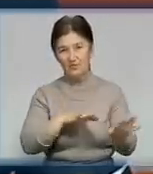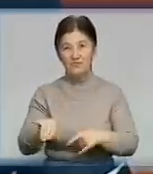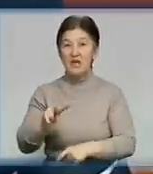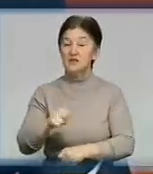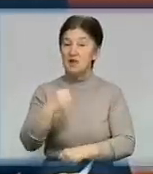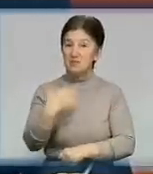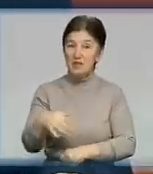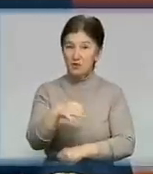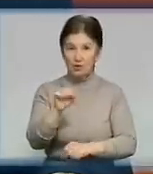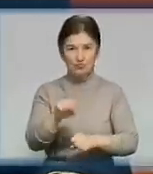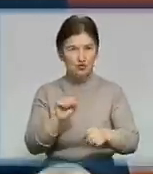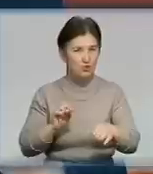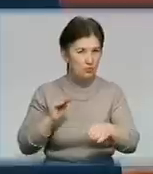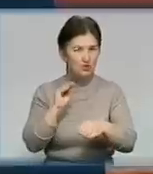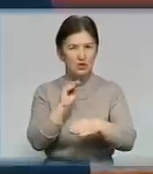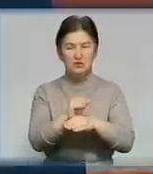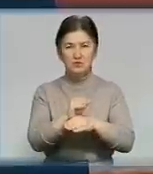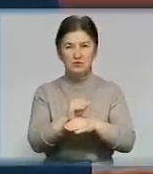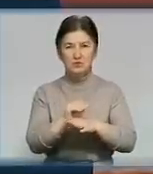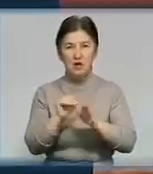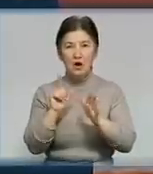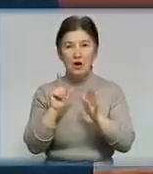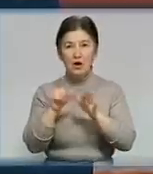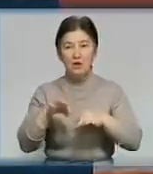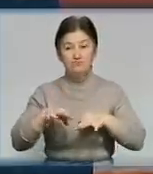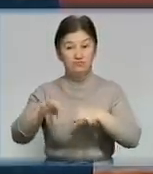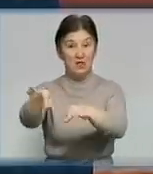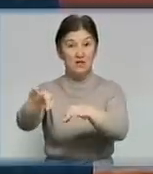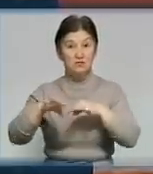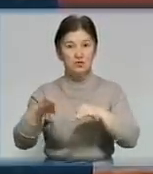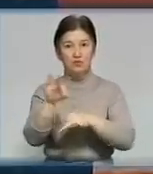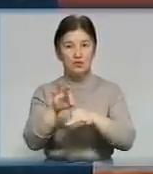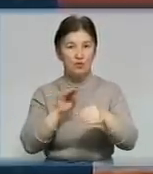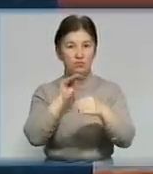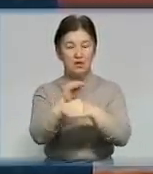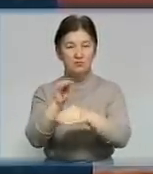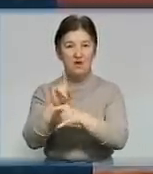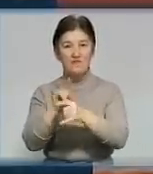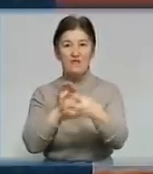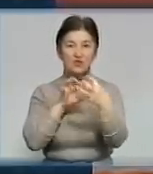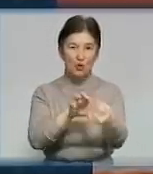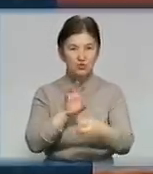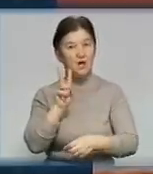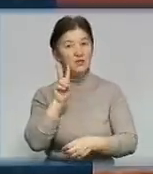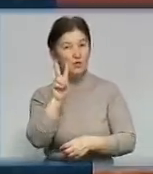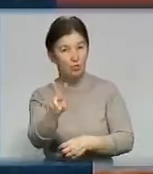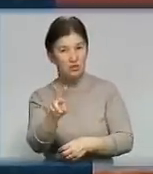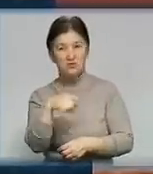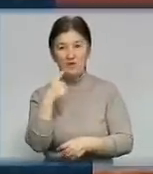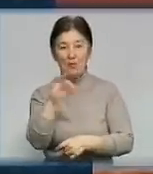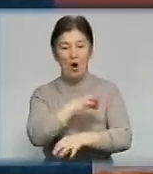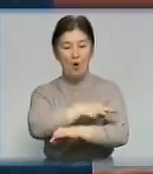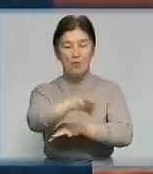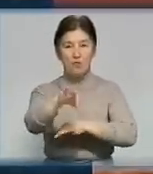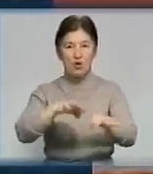копійок дорожче може стати для кіровоградців проїзд у громадському транспорті. Про подорожчання, квитків у автобусах та тролейбусах йдеться у проєкті